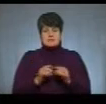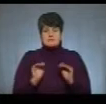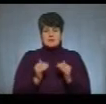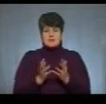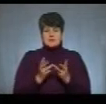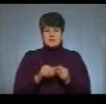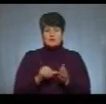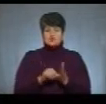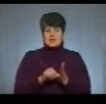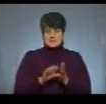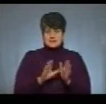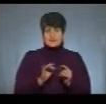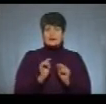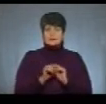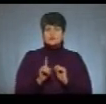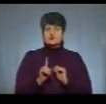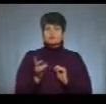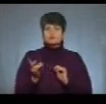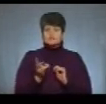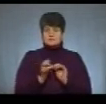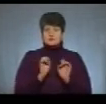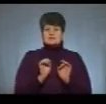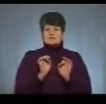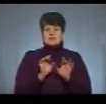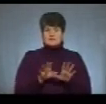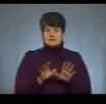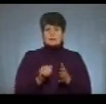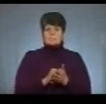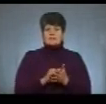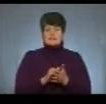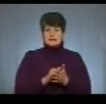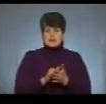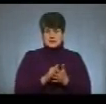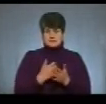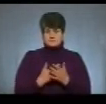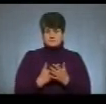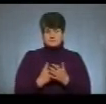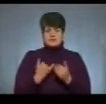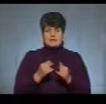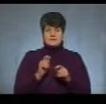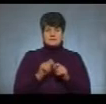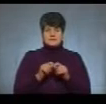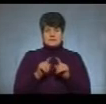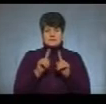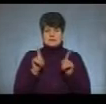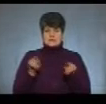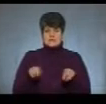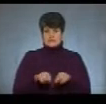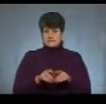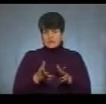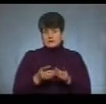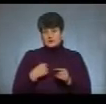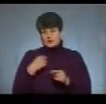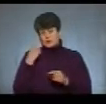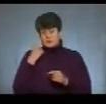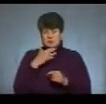учасників, а те, що потрібно здавати, буде матеріали певні для сертифікації. І всі думають, що це дуже багато,